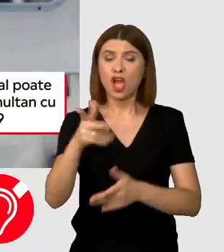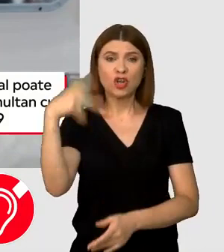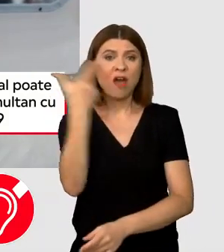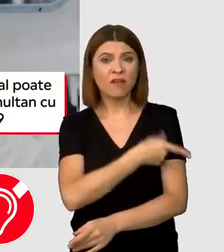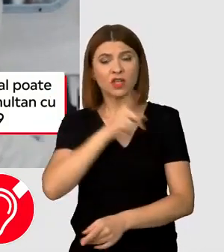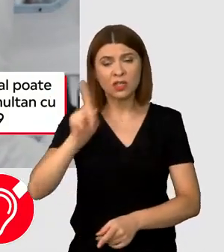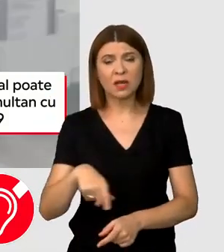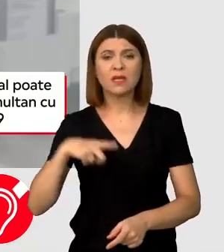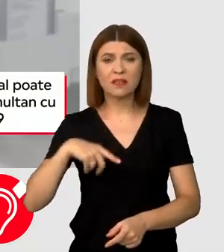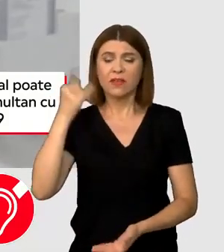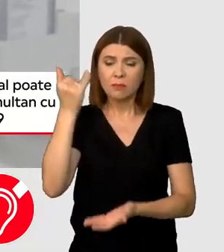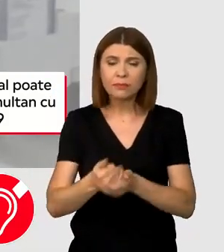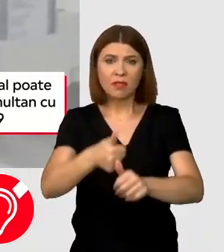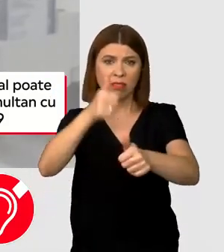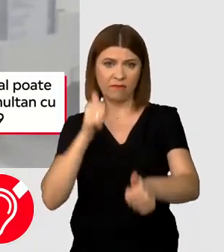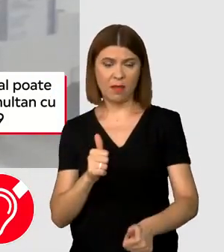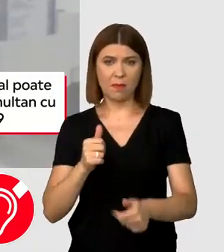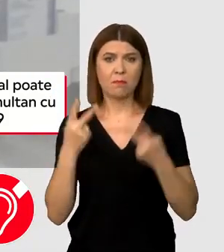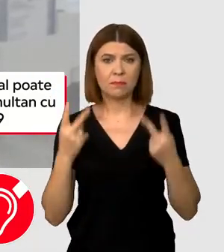vaccinarea trebuie să devină o prioritate.